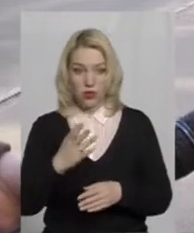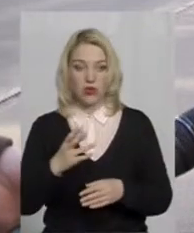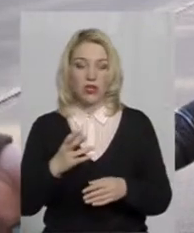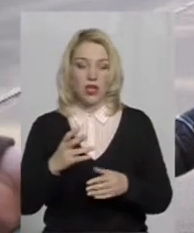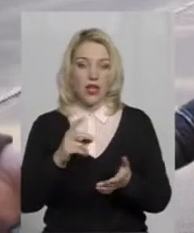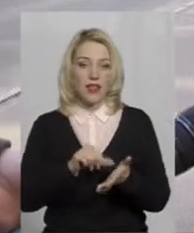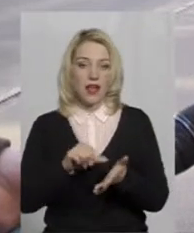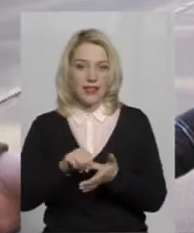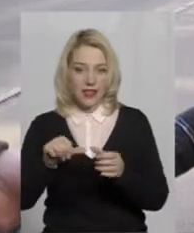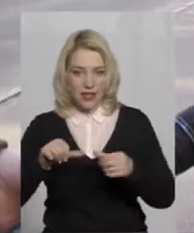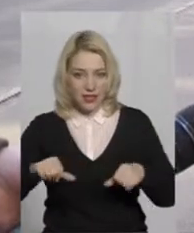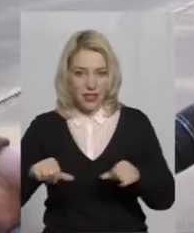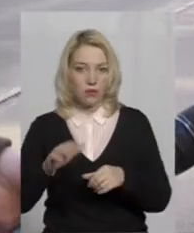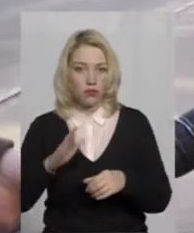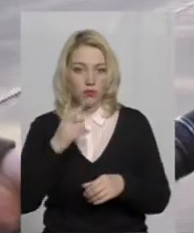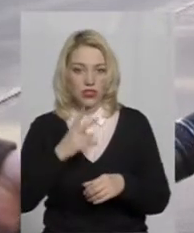знову ж таки,